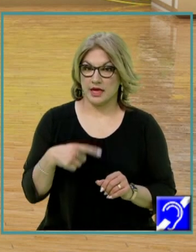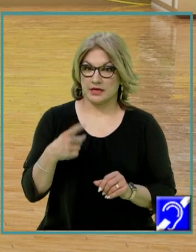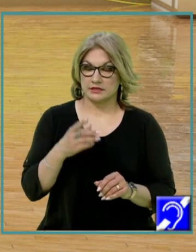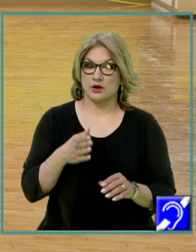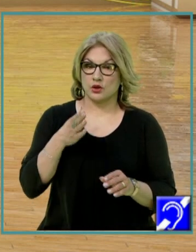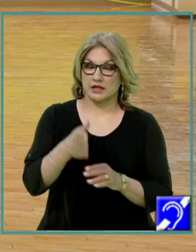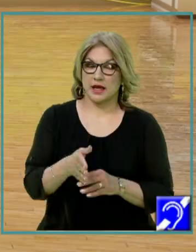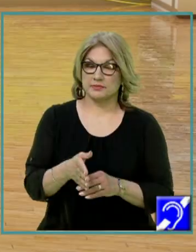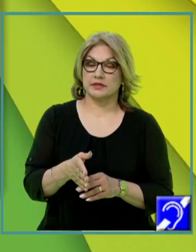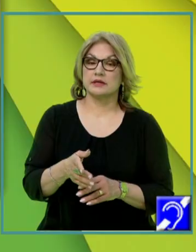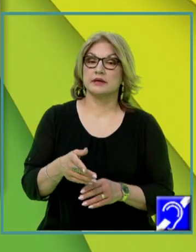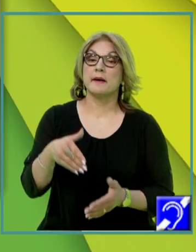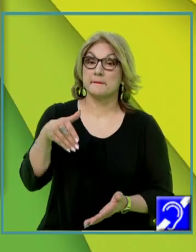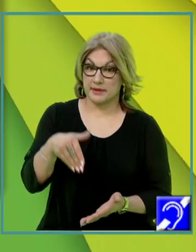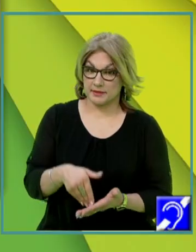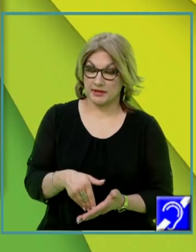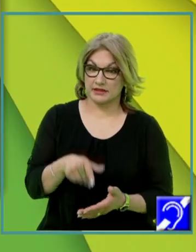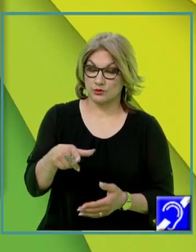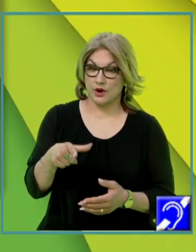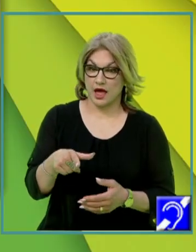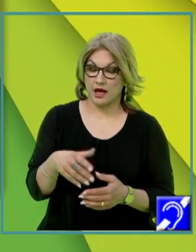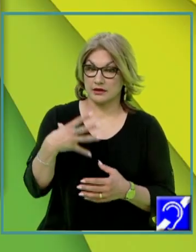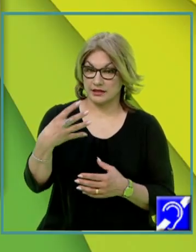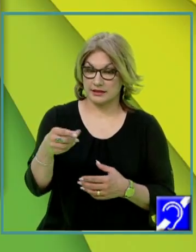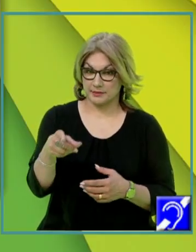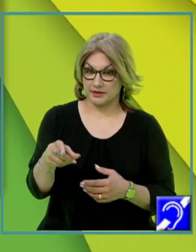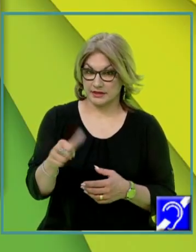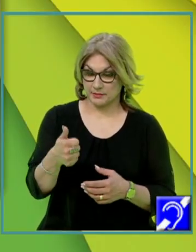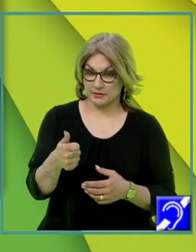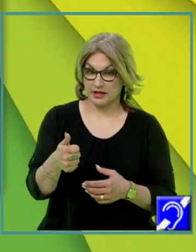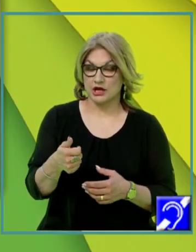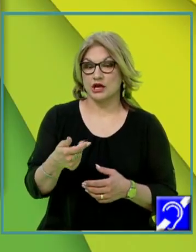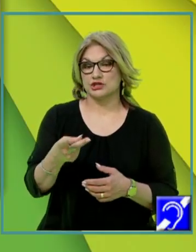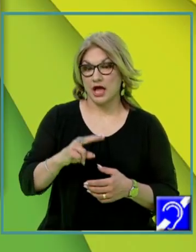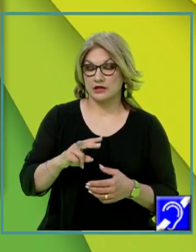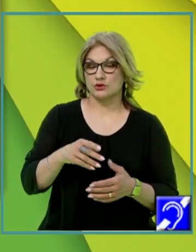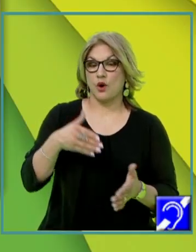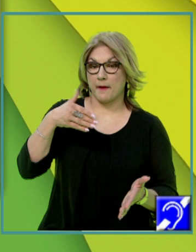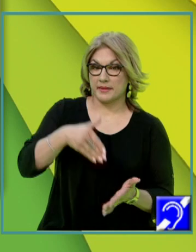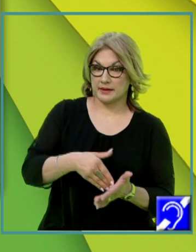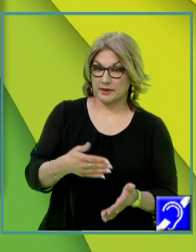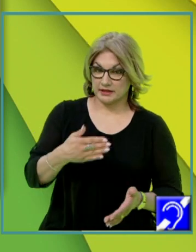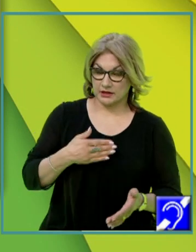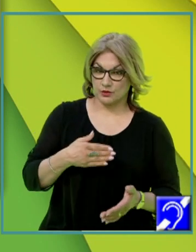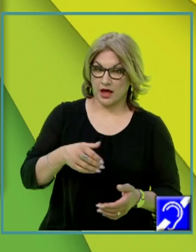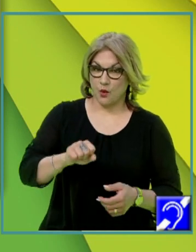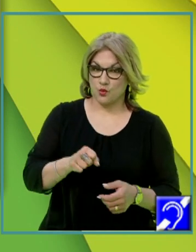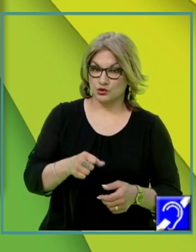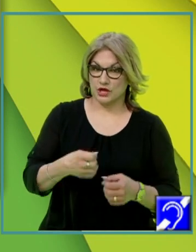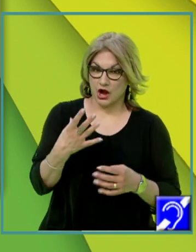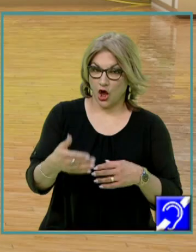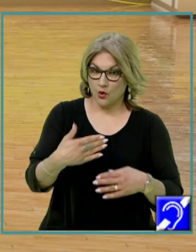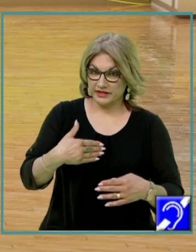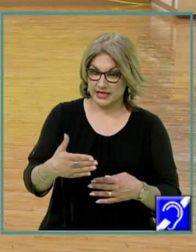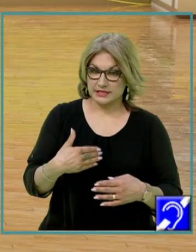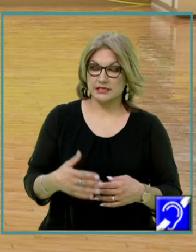perpendiculară în planul mai îndepărtat inițial și altă dreaptă perpendiculară în noul plan pe care